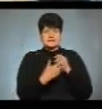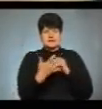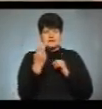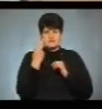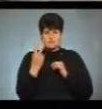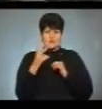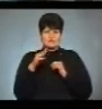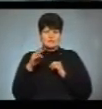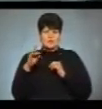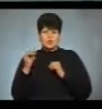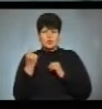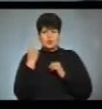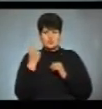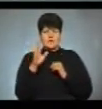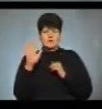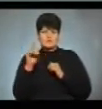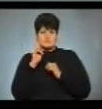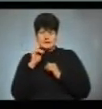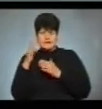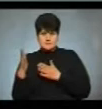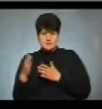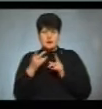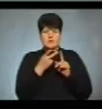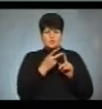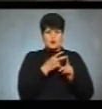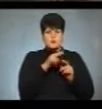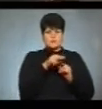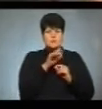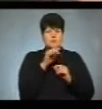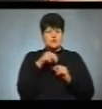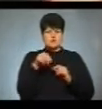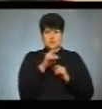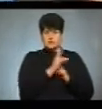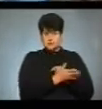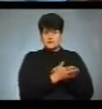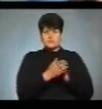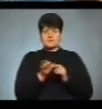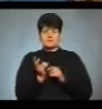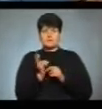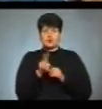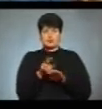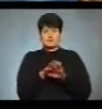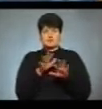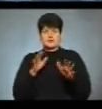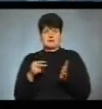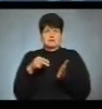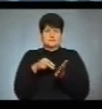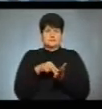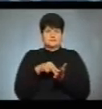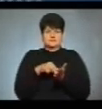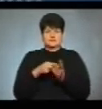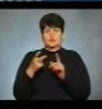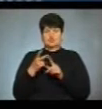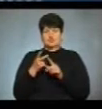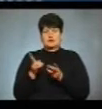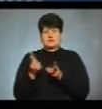трибунами. Одна для Володимира Зеленського, інша для Петра Порошенка. Кандидат в президент заходить до зали і стає за трибуну. Друга ж